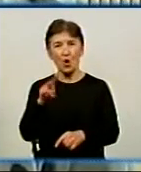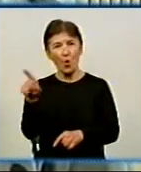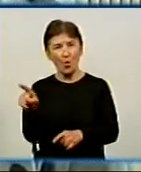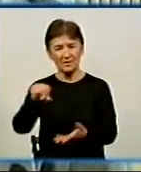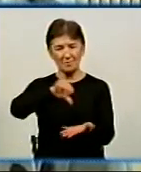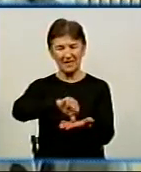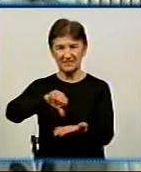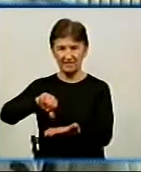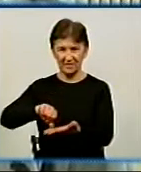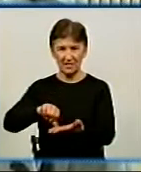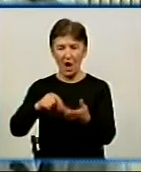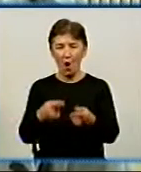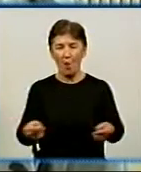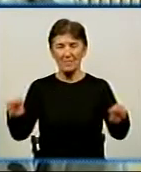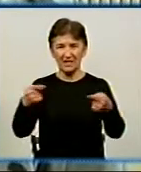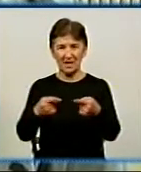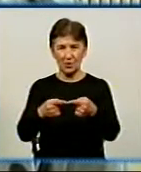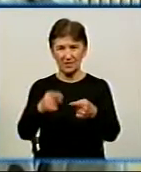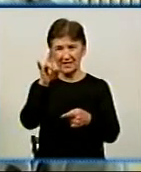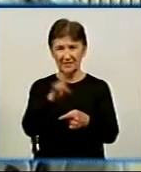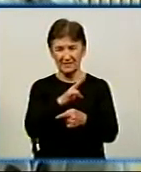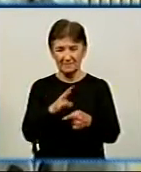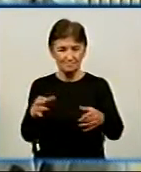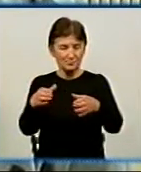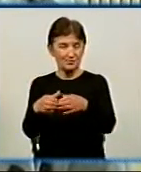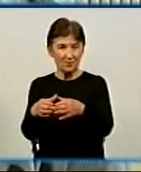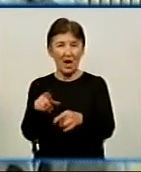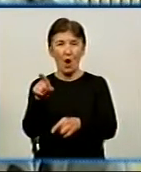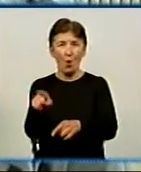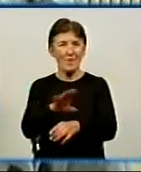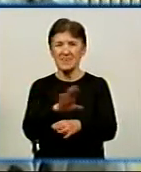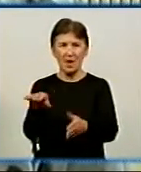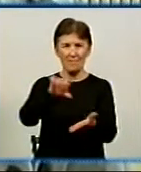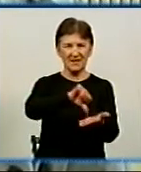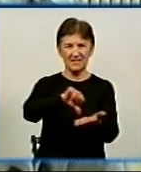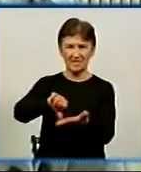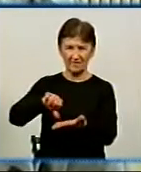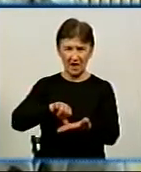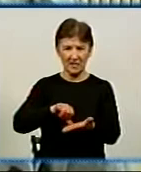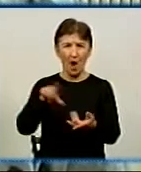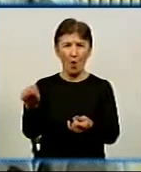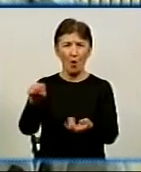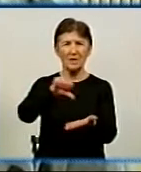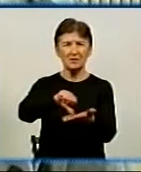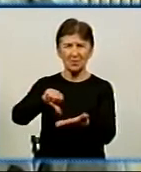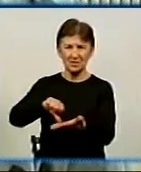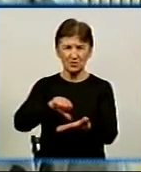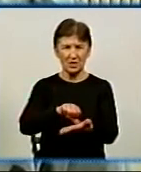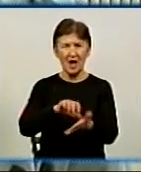конфесії, але він знаходиться серед людей, і він не представляє свою конфесію, а представляє